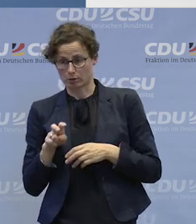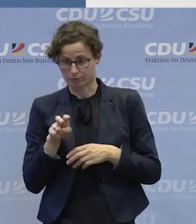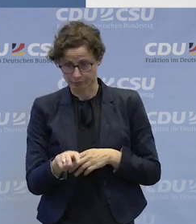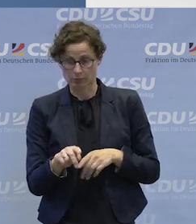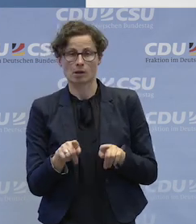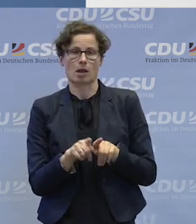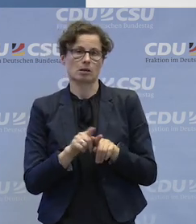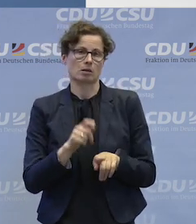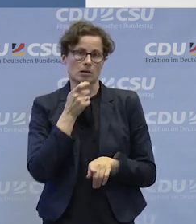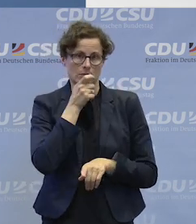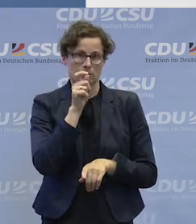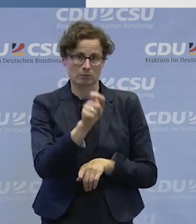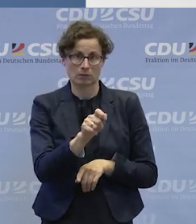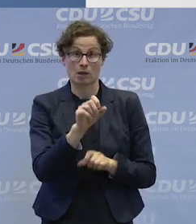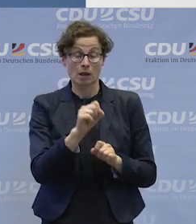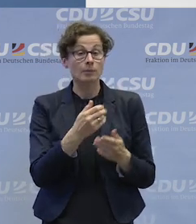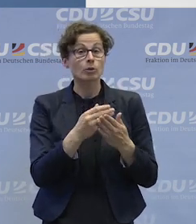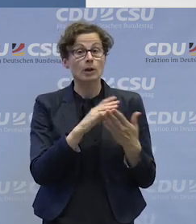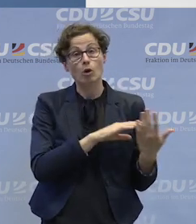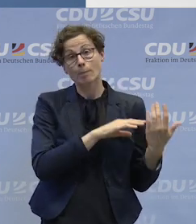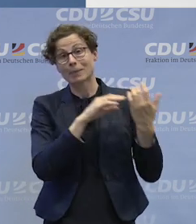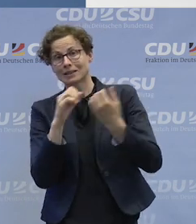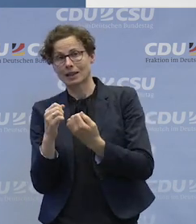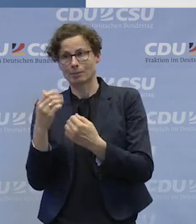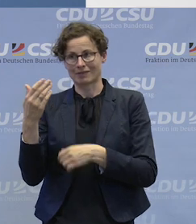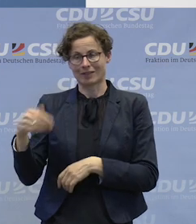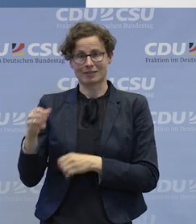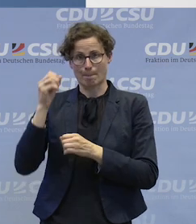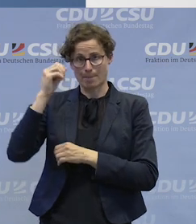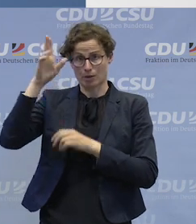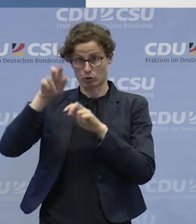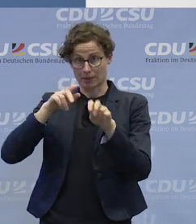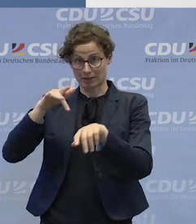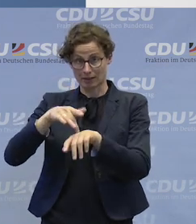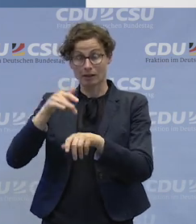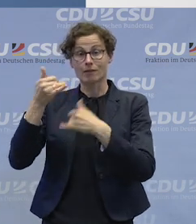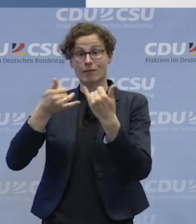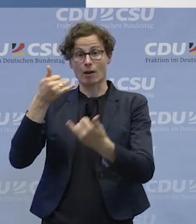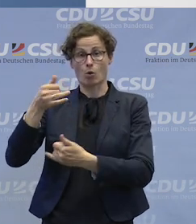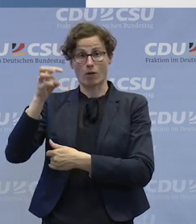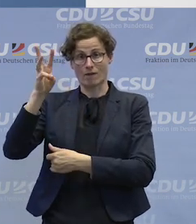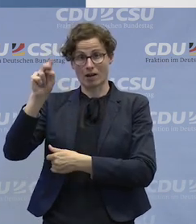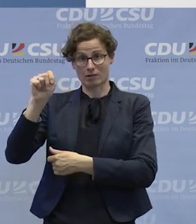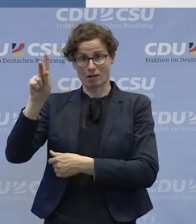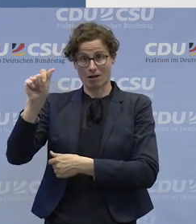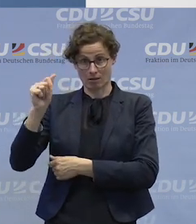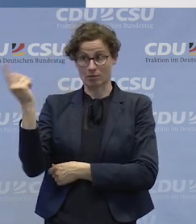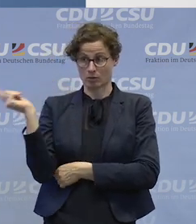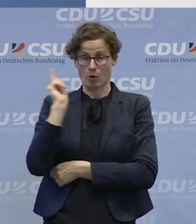mit an die Mangel. Hat Frau Prof. Dr. Wanker selbst ausprobiert, wie das funktioniert, mit der Mangel dann zu arbeiten.